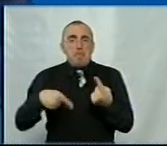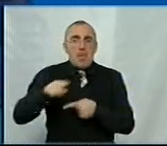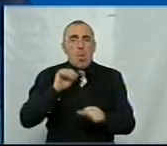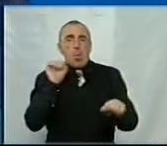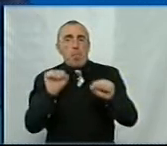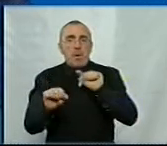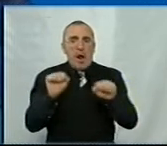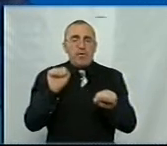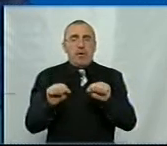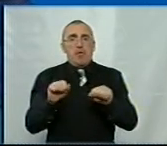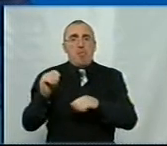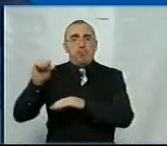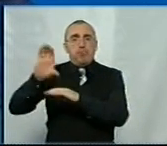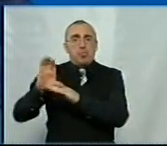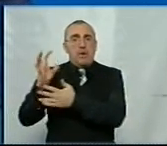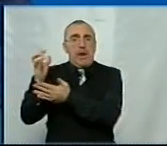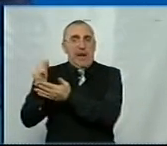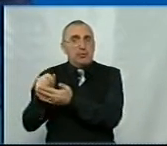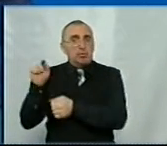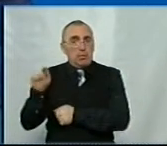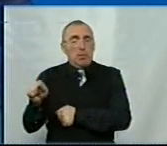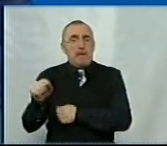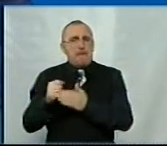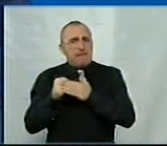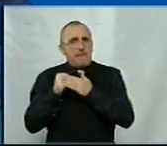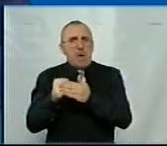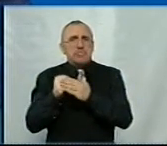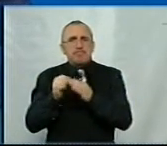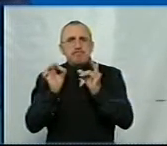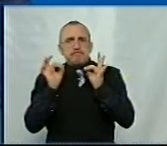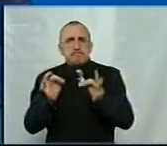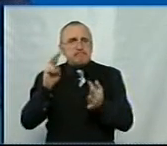управління бюджетним ресурсом максимально раціонально.